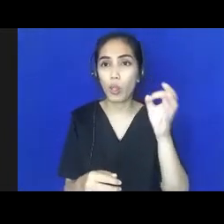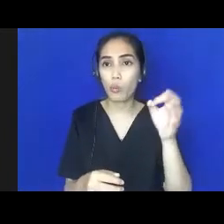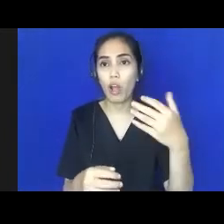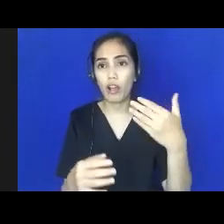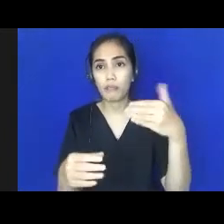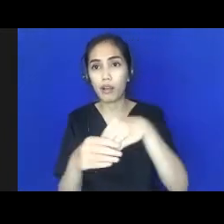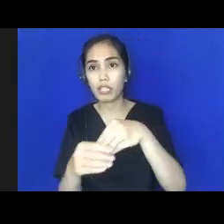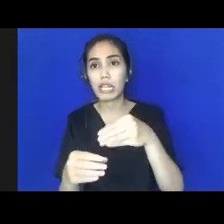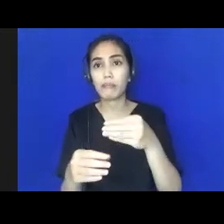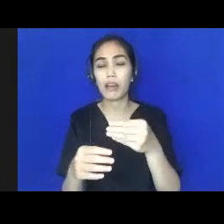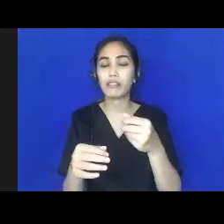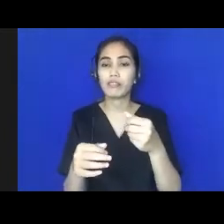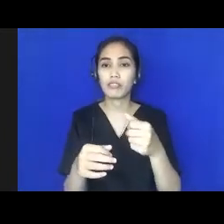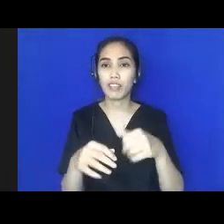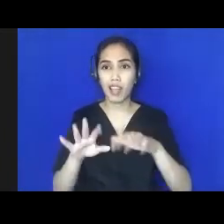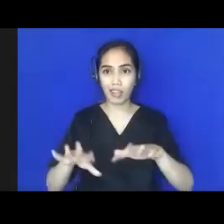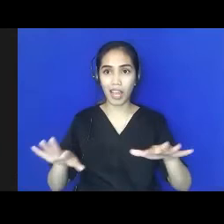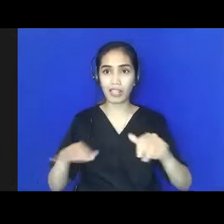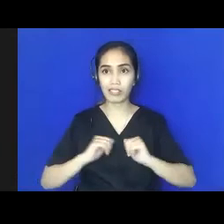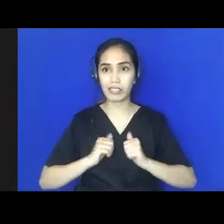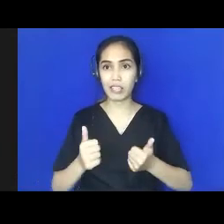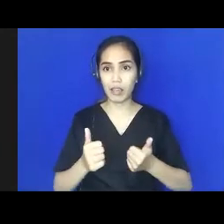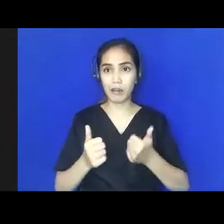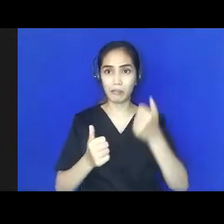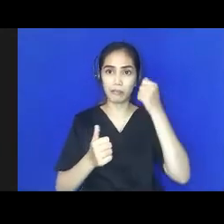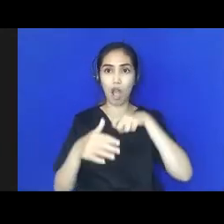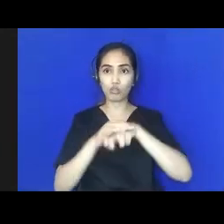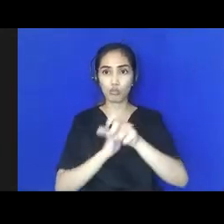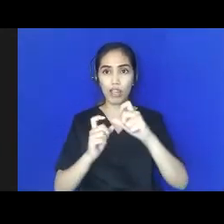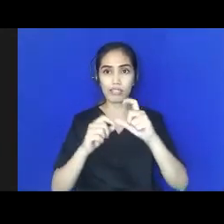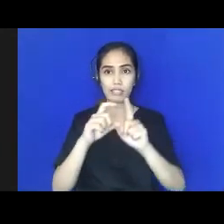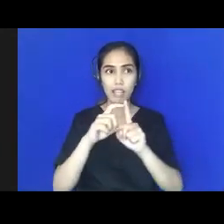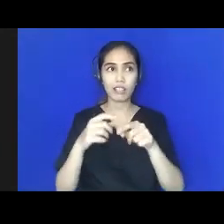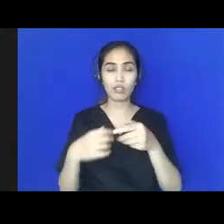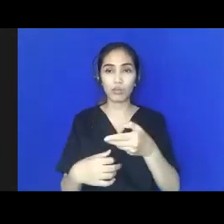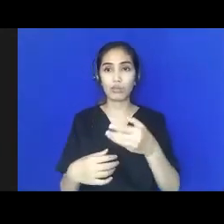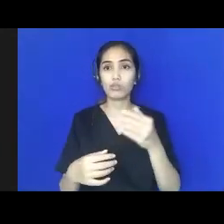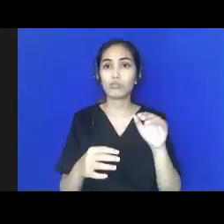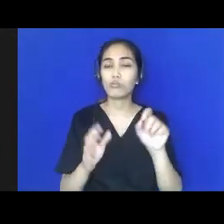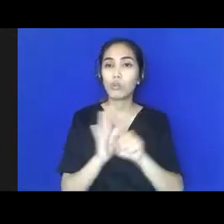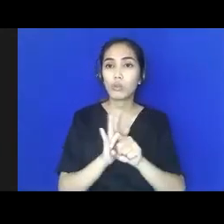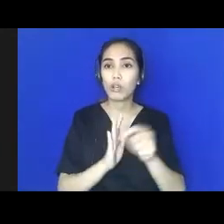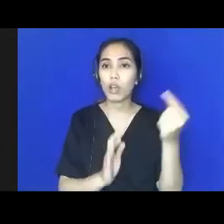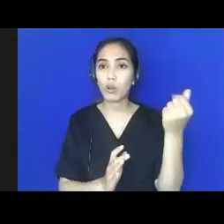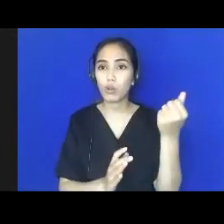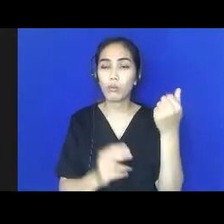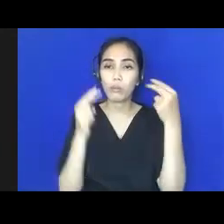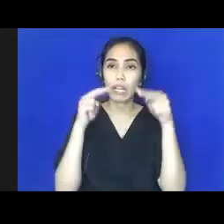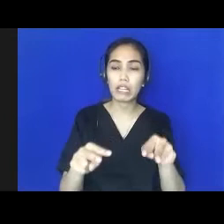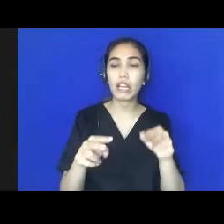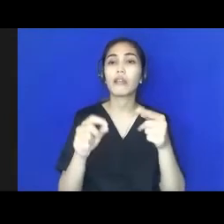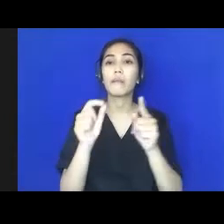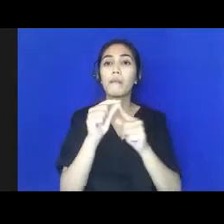maka anak lebih siap untuk belajar di SD. Heckman Pemendang Nobel Ekonomi yang perhatian pada paut